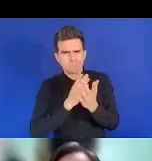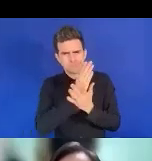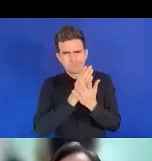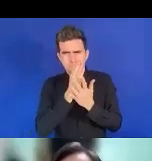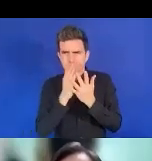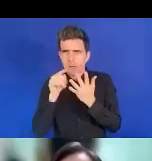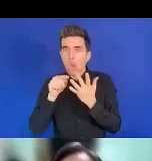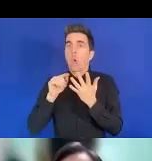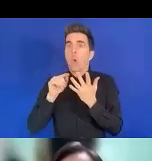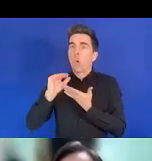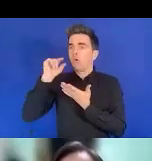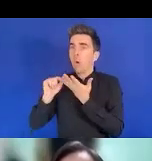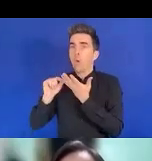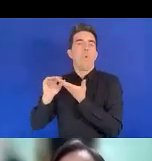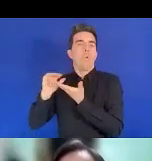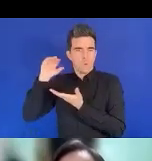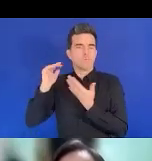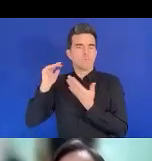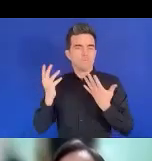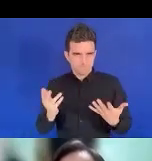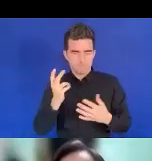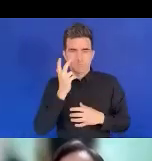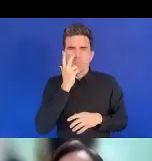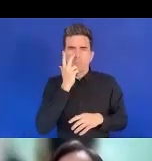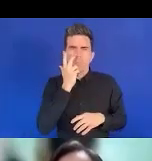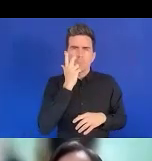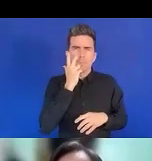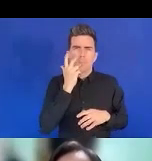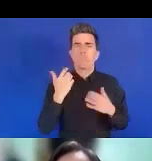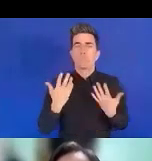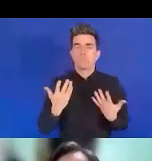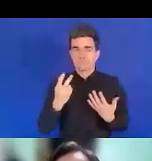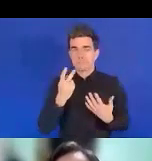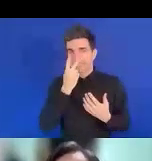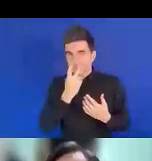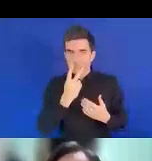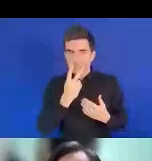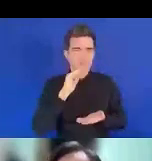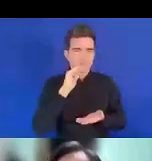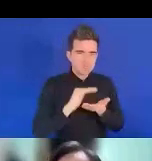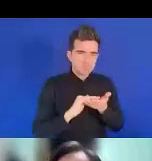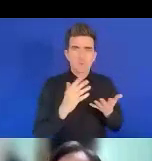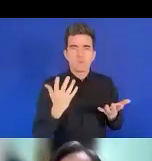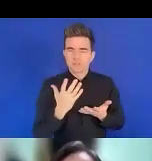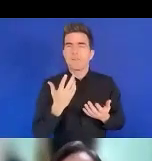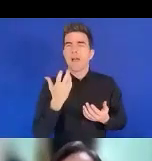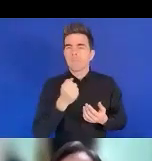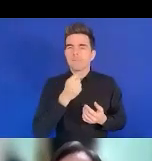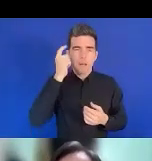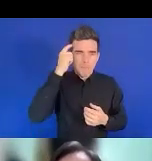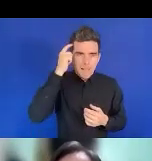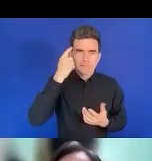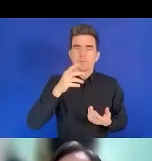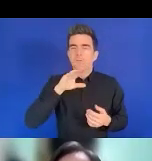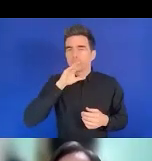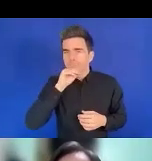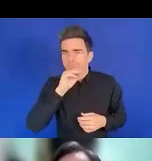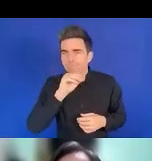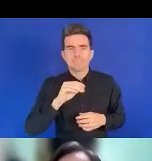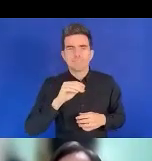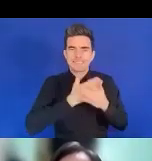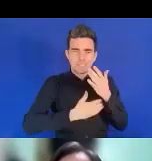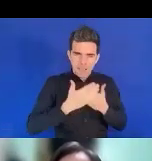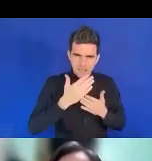de vision. La personnes handicapées, nous avons personnes